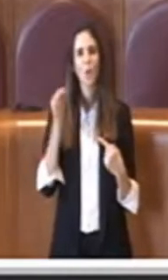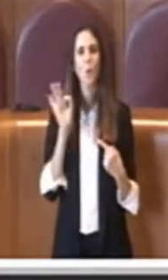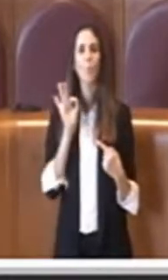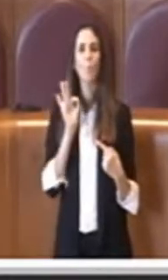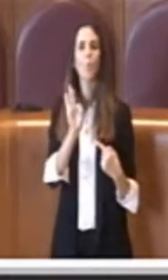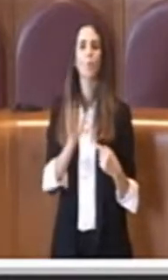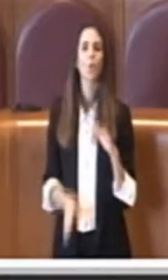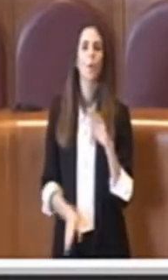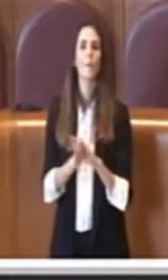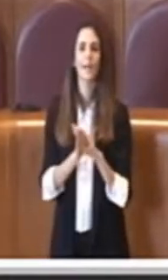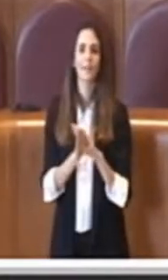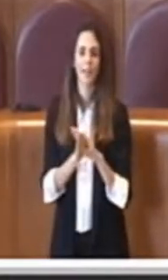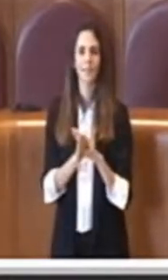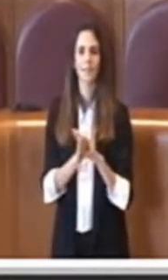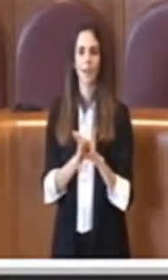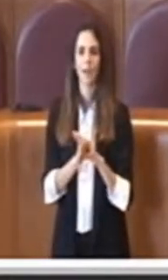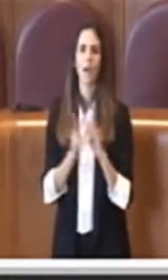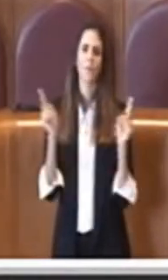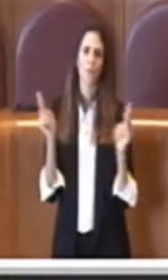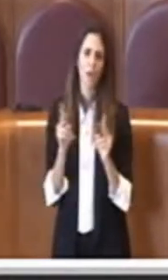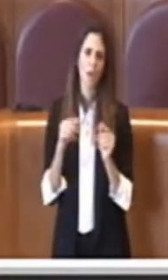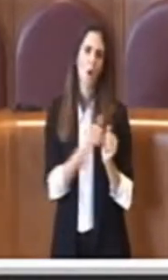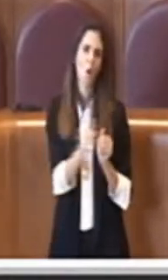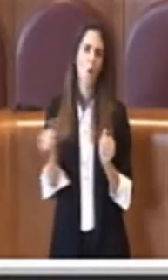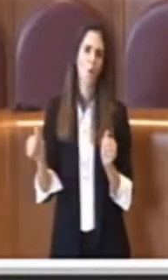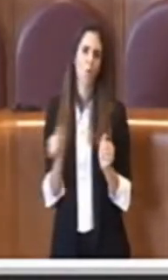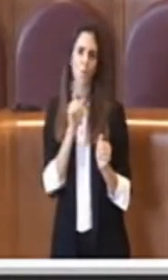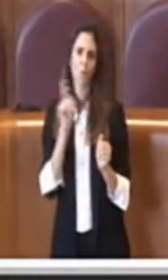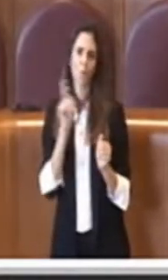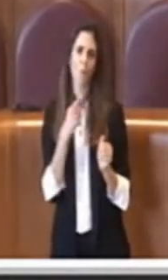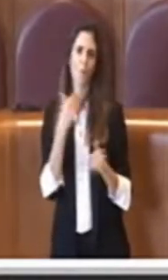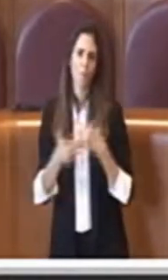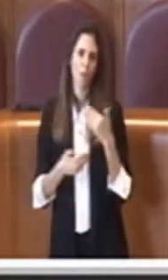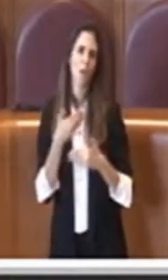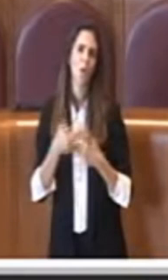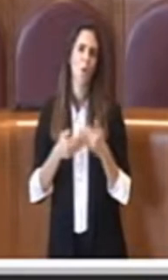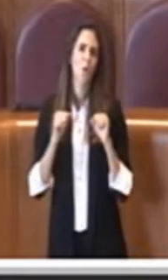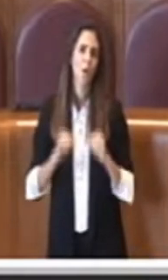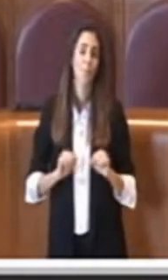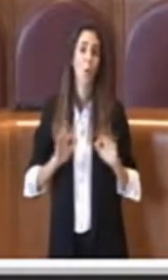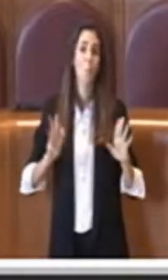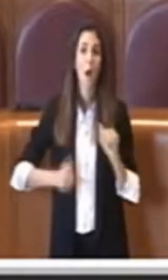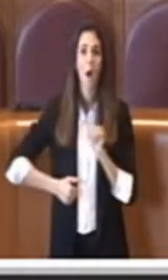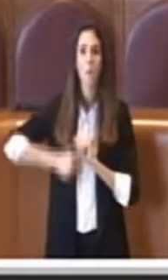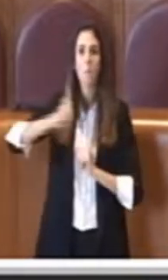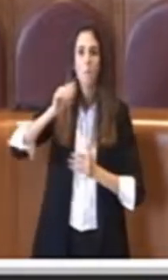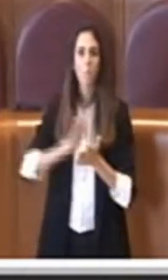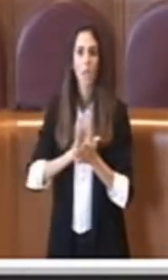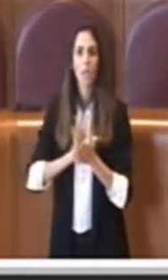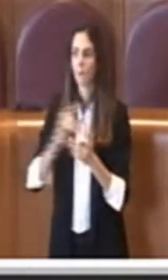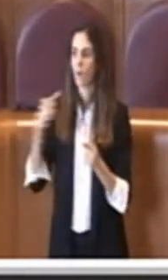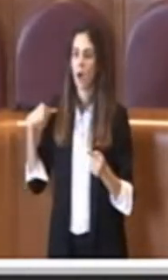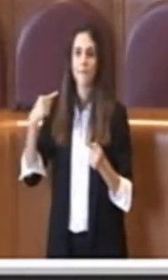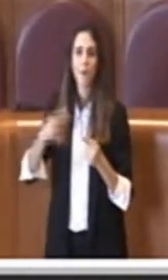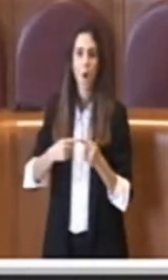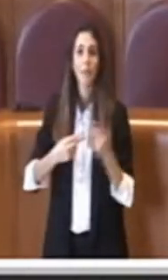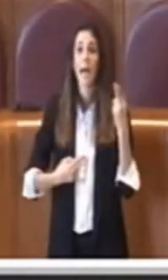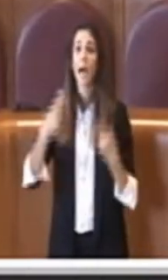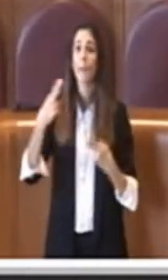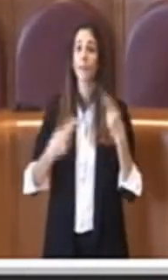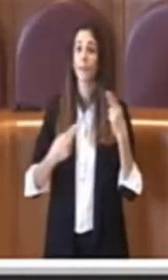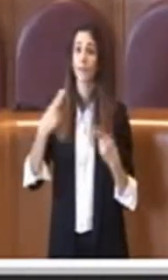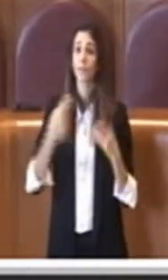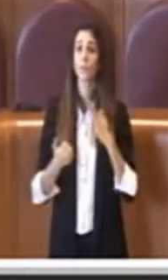è migliorabile e perfettibile, questo è fuori ombra di dubbio, ma per la prima volta l'amministrazione capitolina si muove in tal